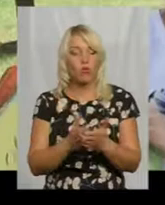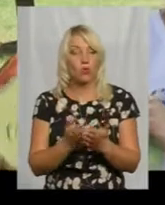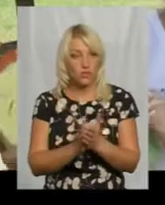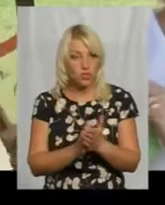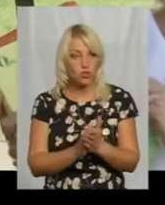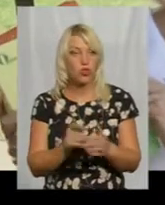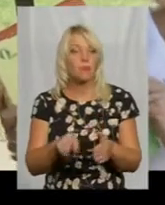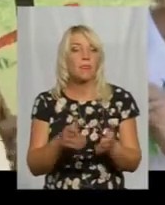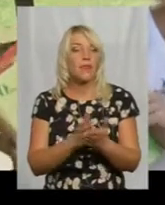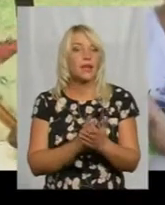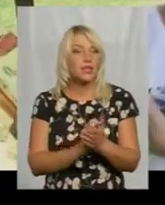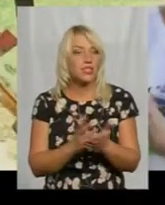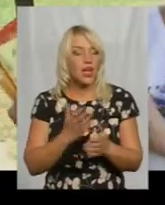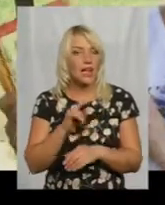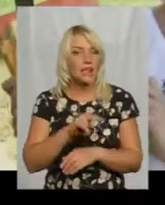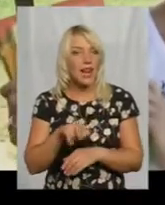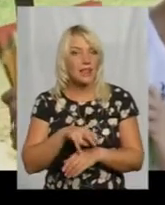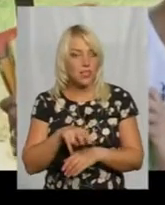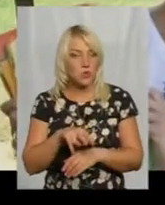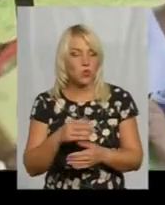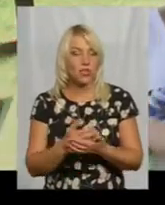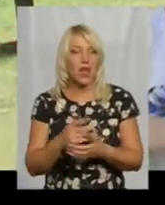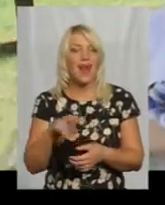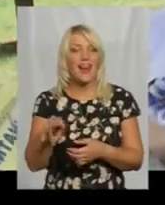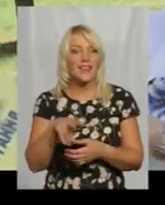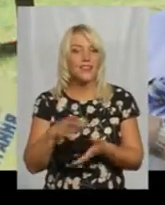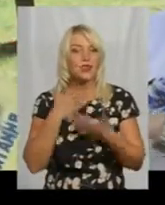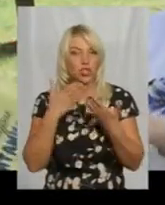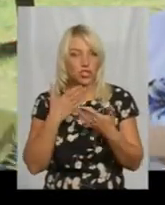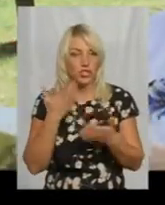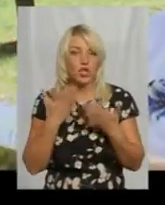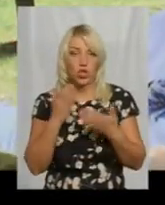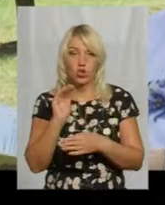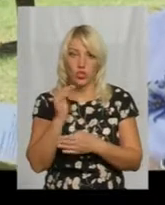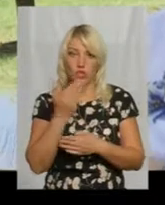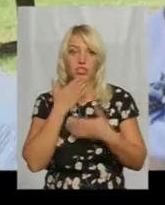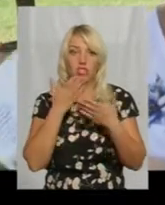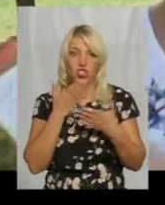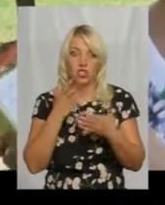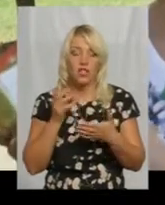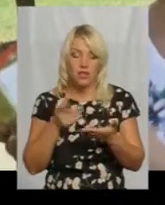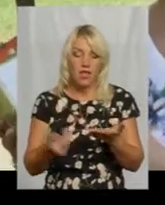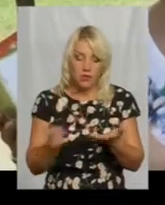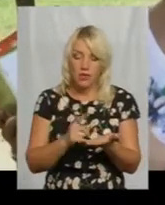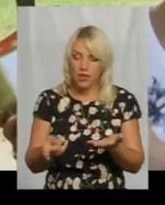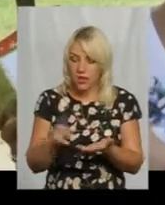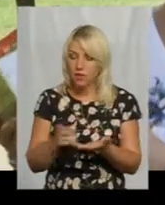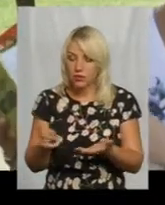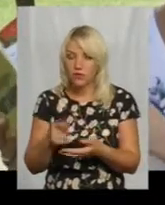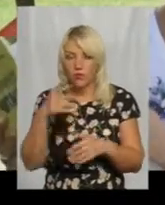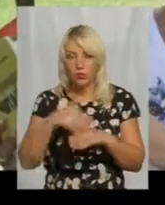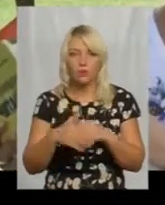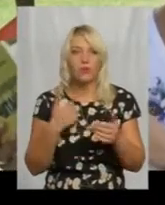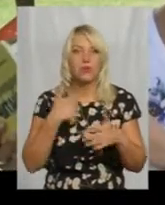книжка якесь літературне, до речі, літературне читання. І якщо дитина читає книжку все підряд, вона розуміє, наприклад, я зараз